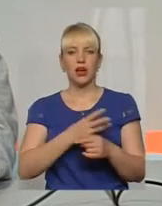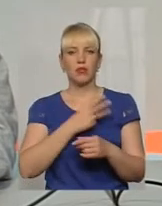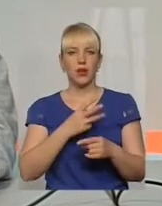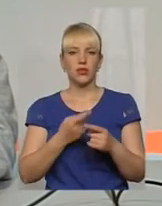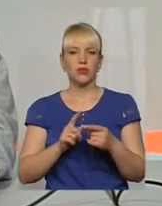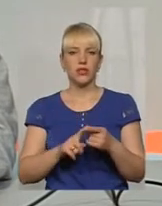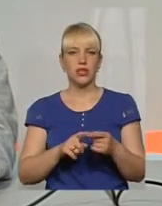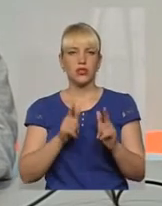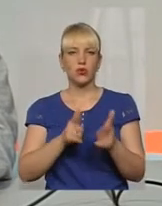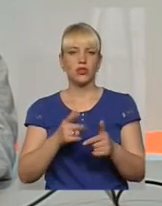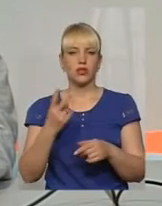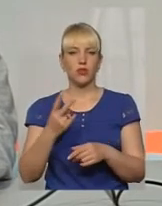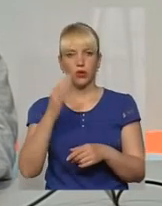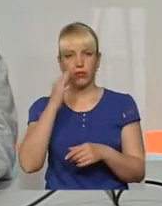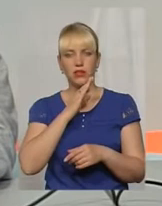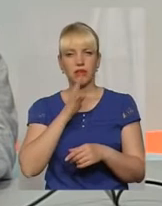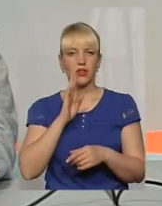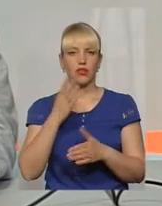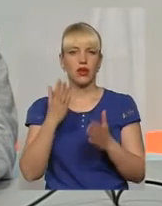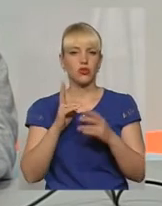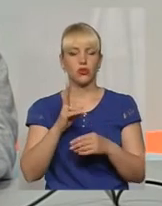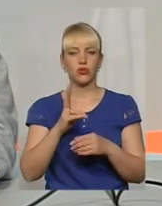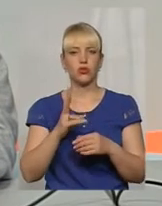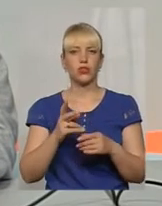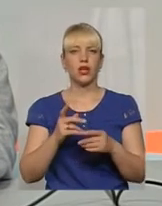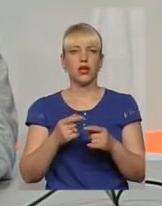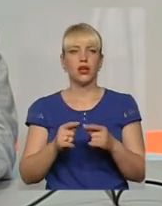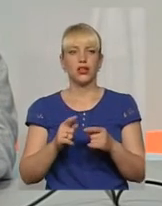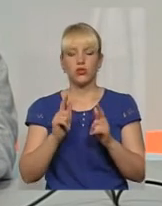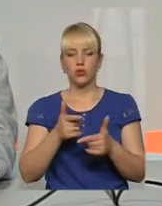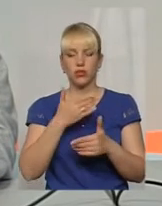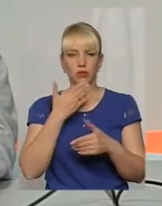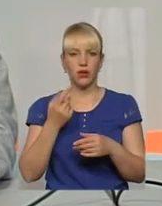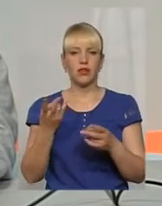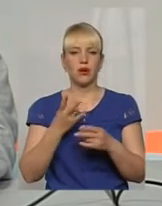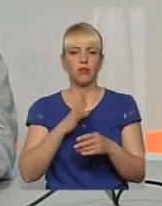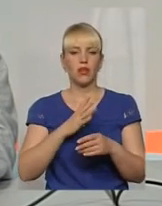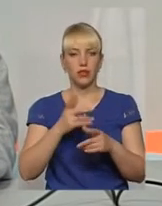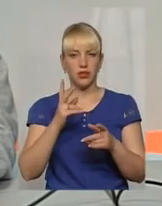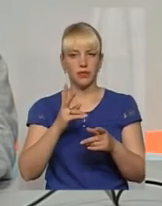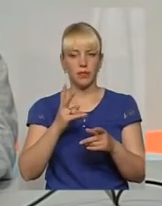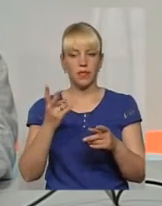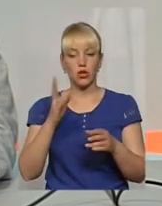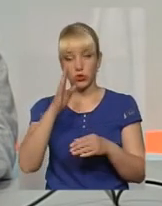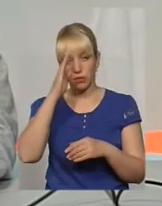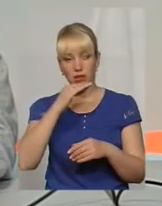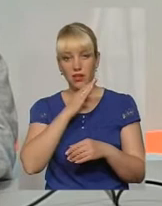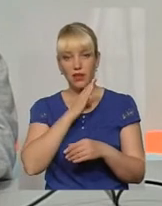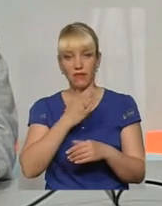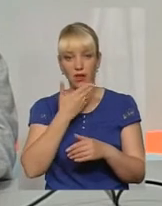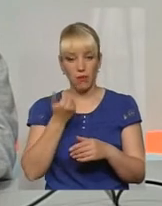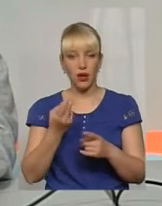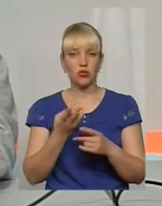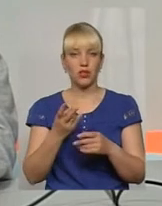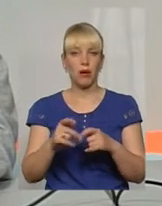батьків. Якщо хтось з батьків відсутній, то це зазвичай нотаріальна посвідчена згода одного із батьків,